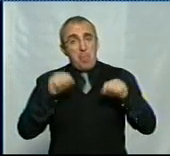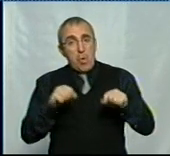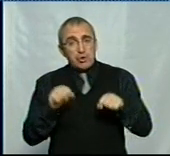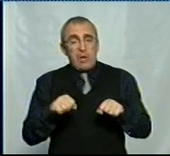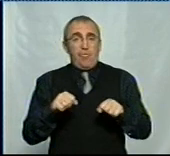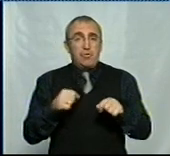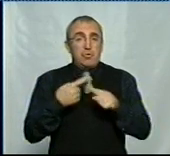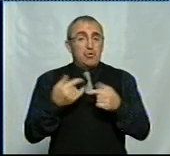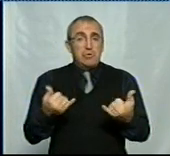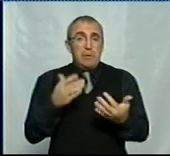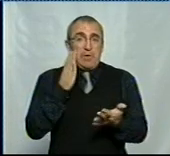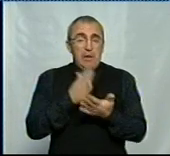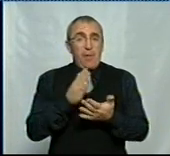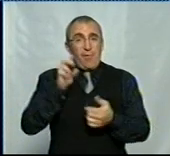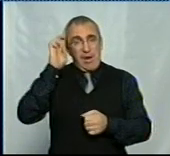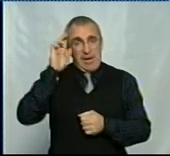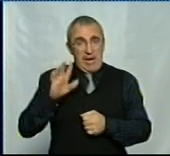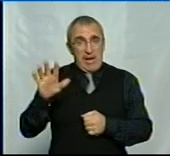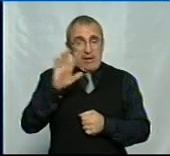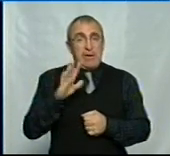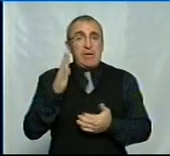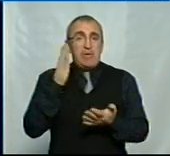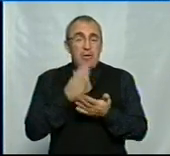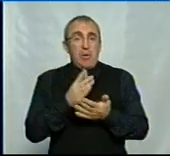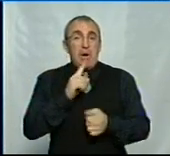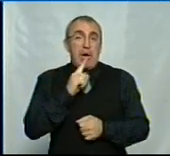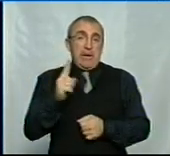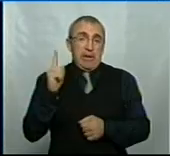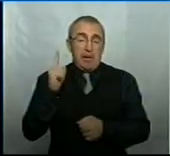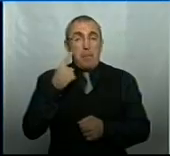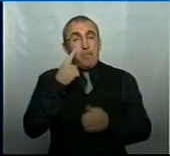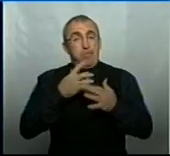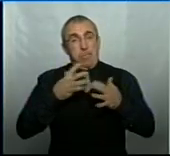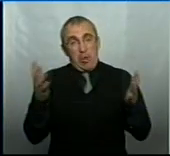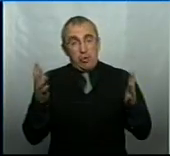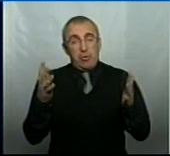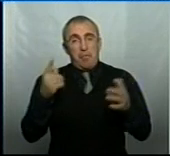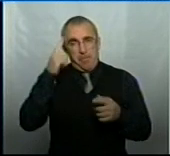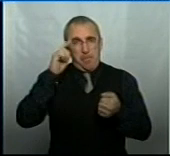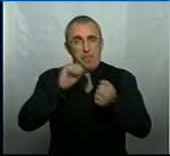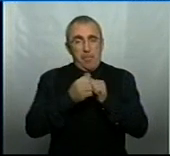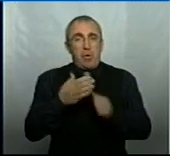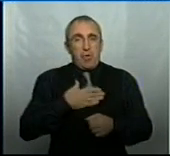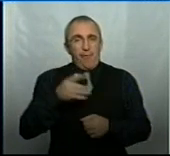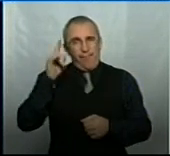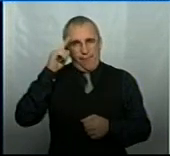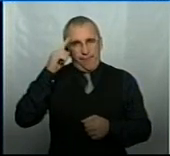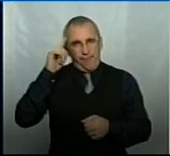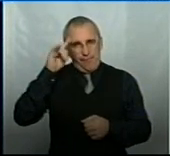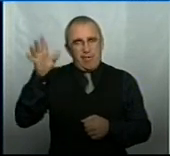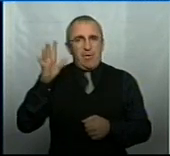того, що зараз є в країні, говорили ще рік або більше. Ви пам'ятаєте наших відомих